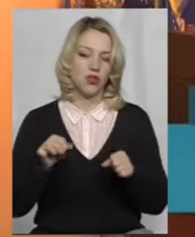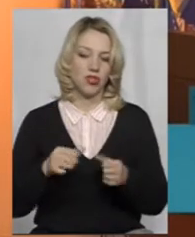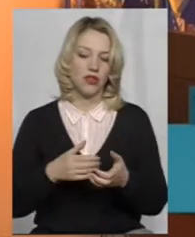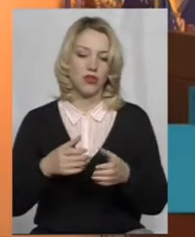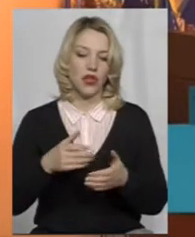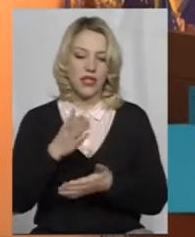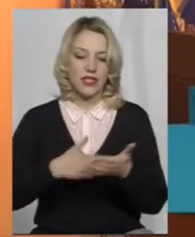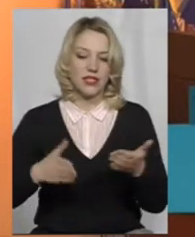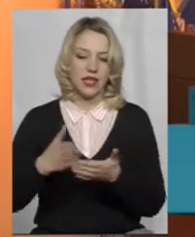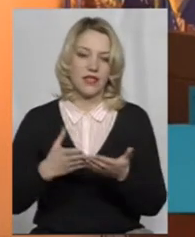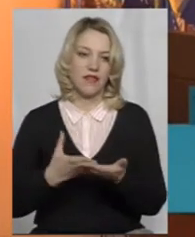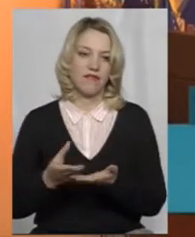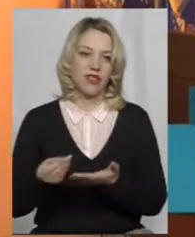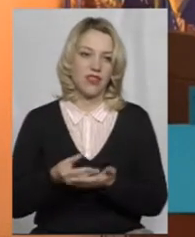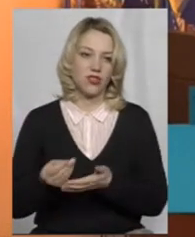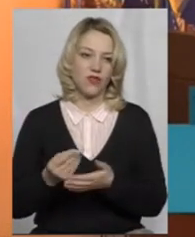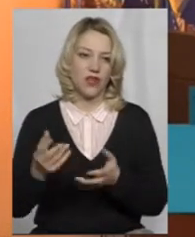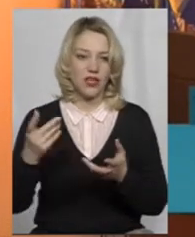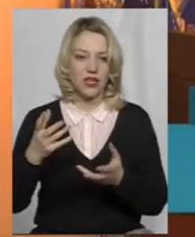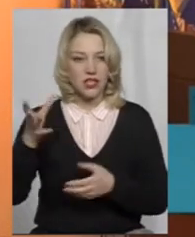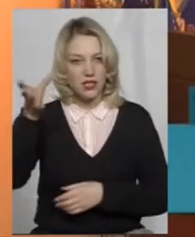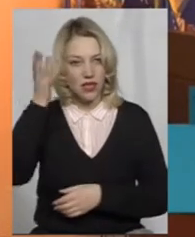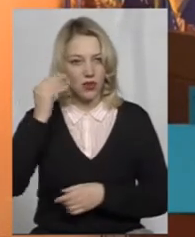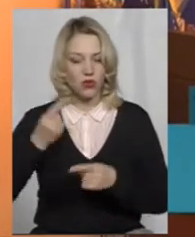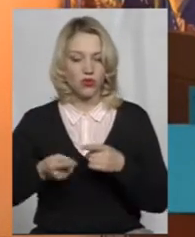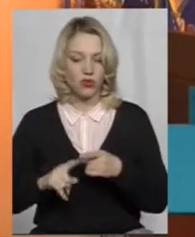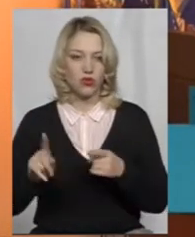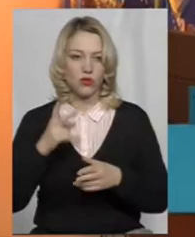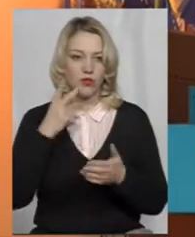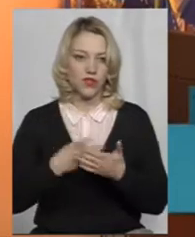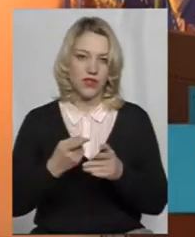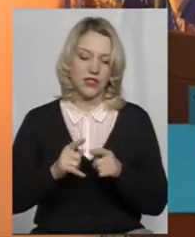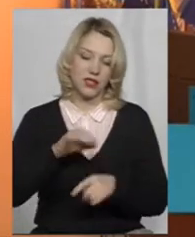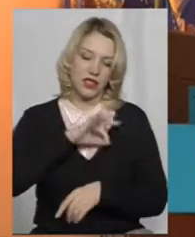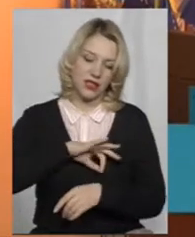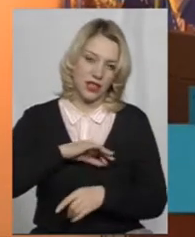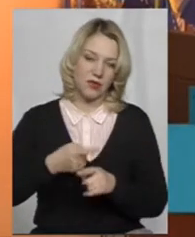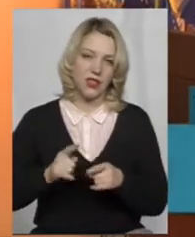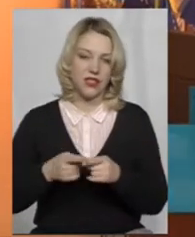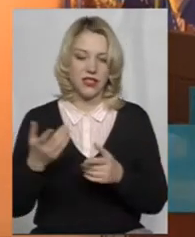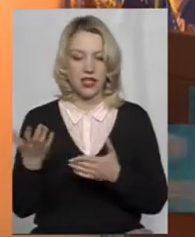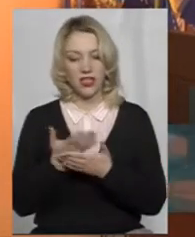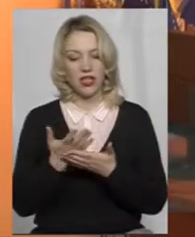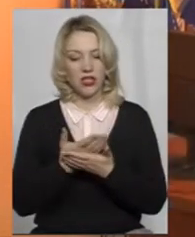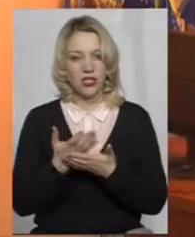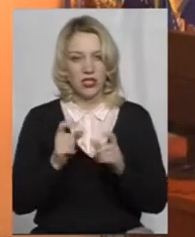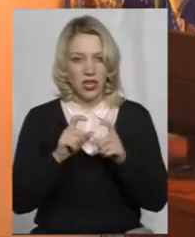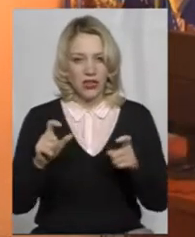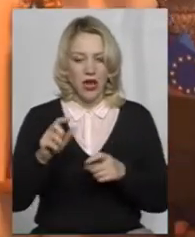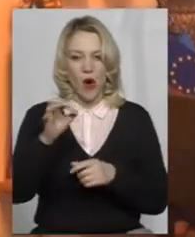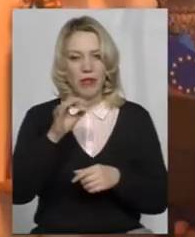розрахунку на те, щоб подивитися, рентабельний цей комунальний заклад обласної ради чи не